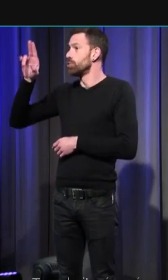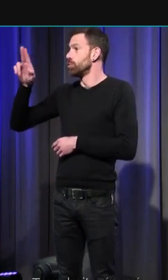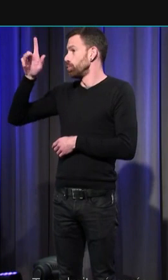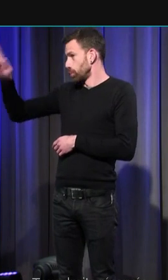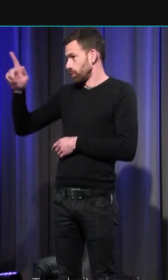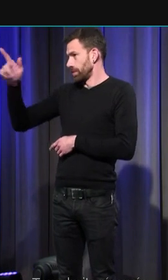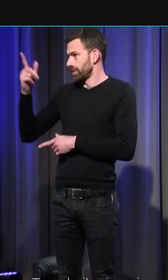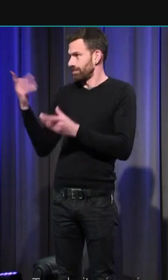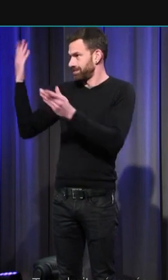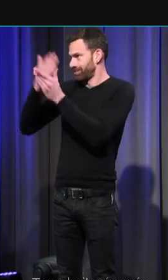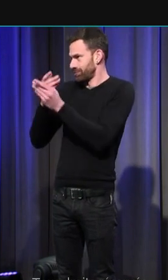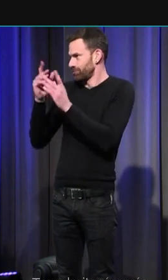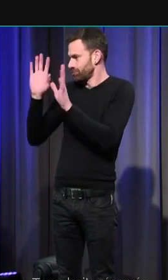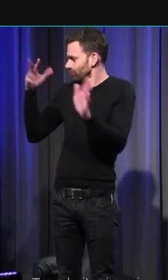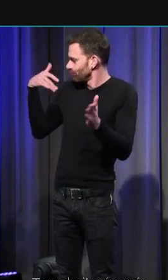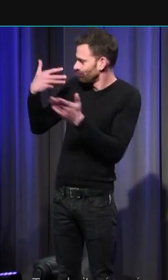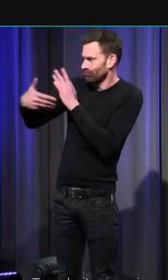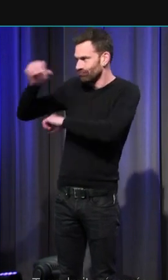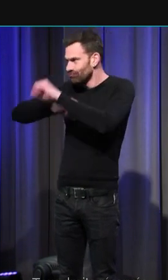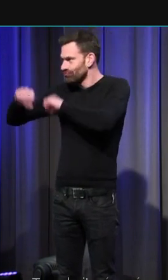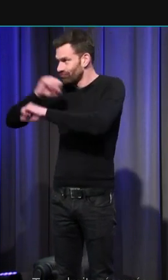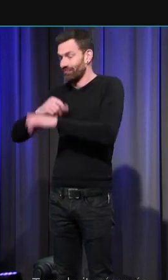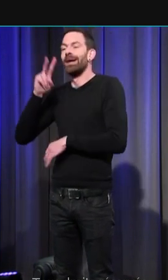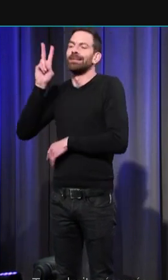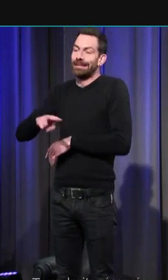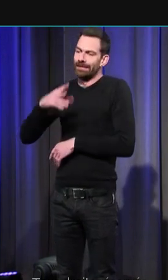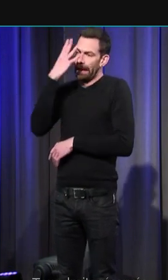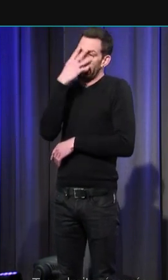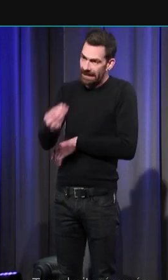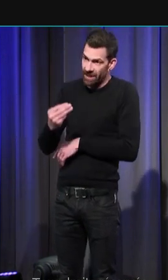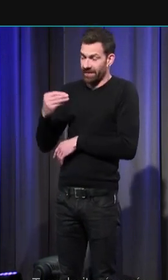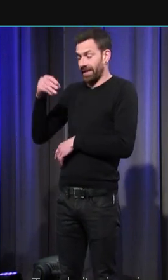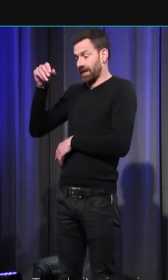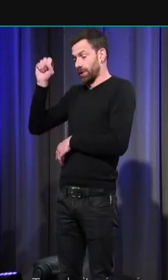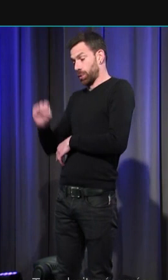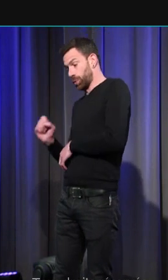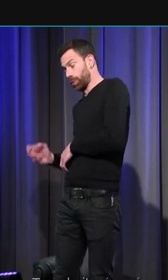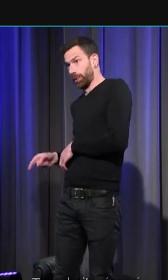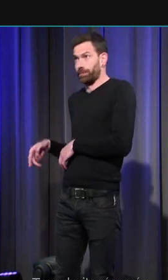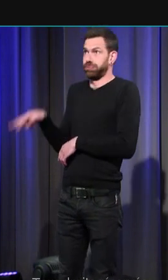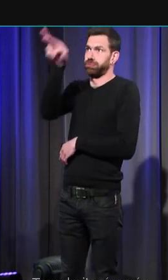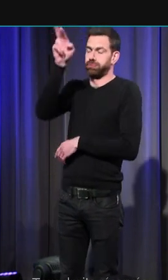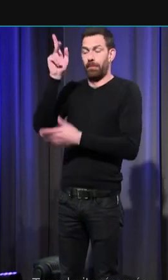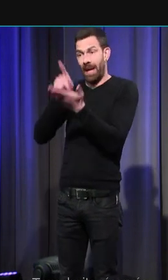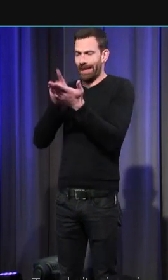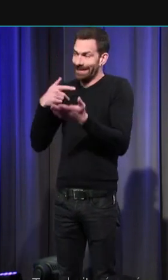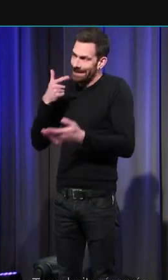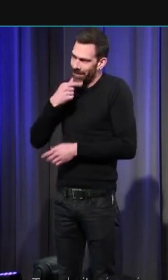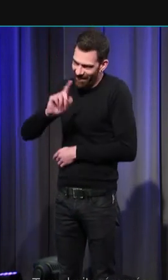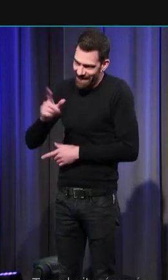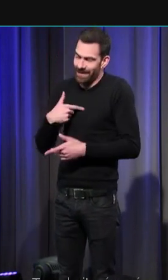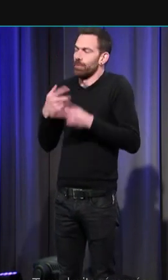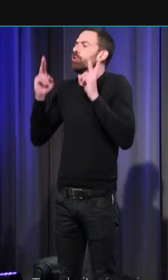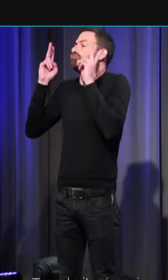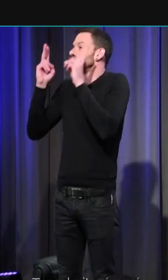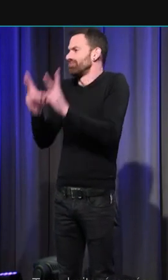jusqu'à aujourd'hui. C'est vrai que c'était un peu difficile avec le TGV de venir du sud de la France, mais voilà. J'y suis,